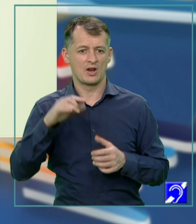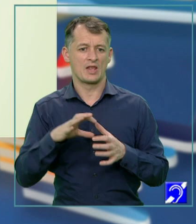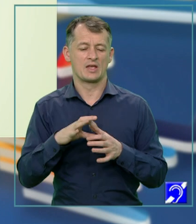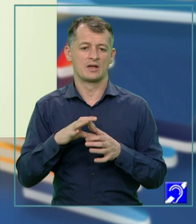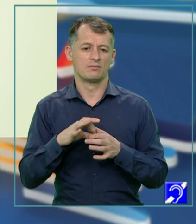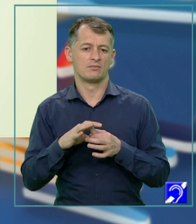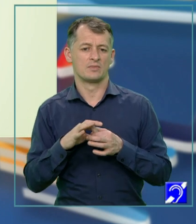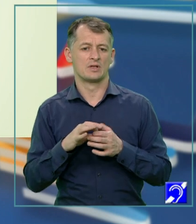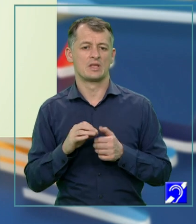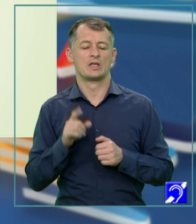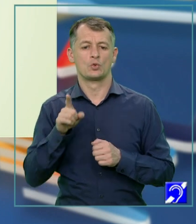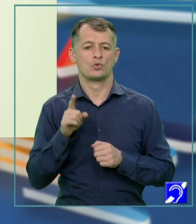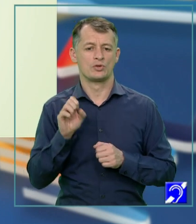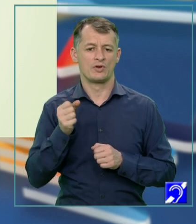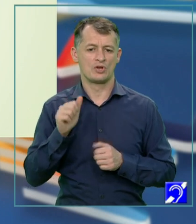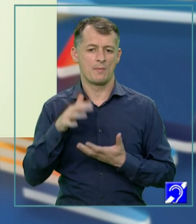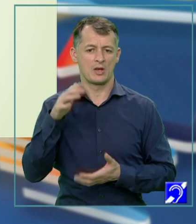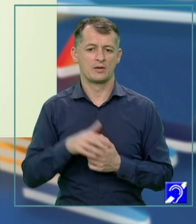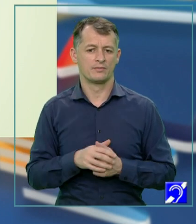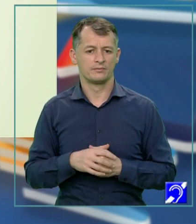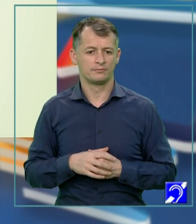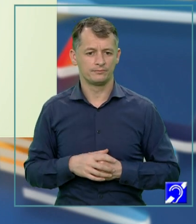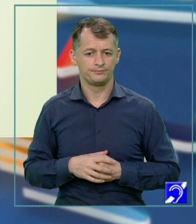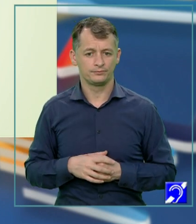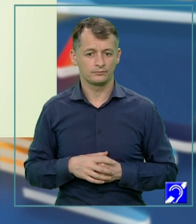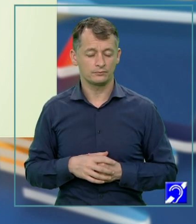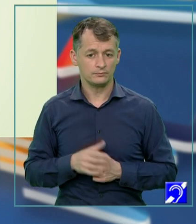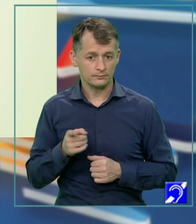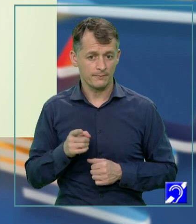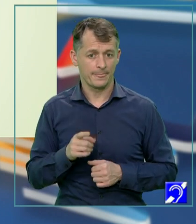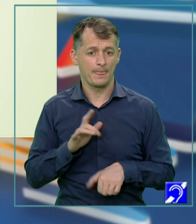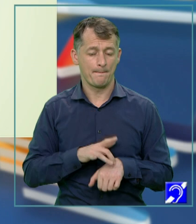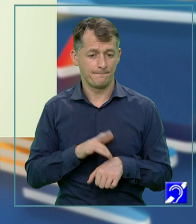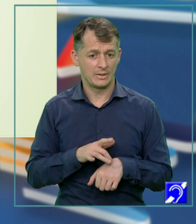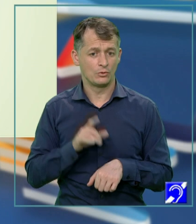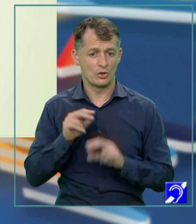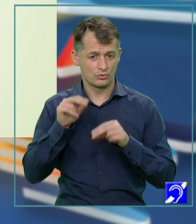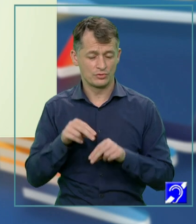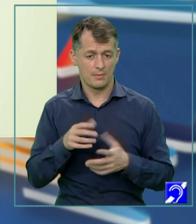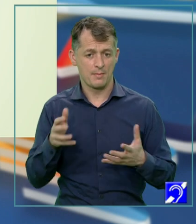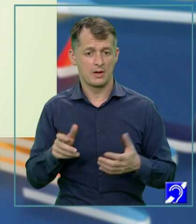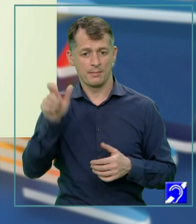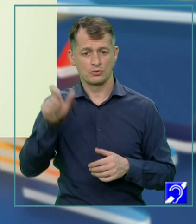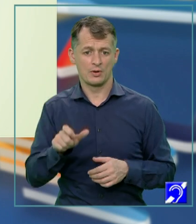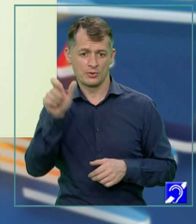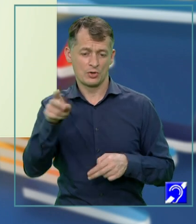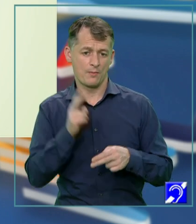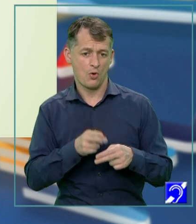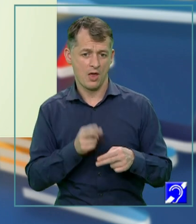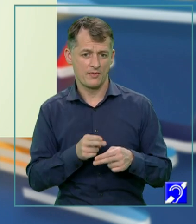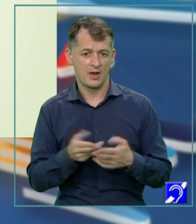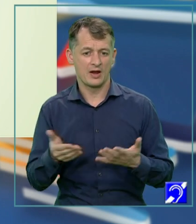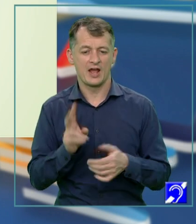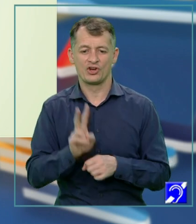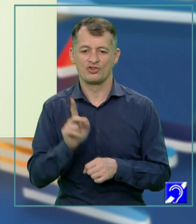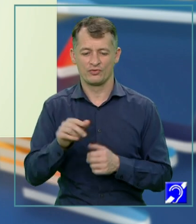Mare. Și a făcut o adevărată pasiune pentru această personalitate. Va să zică medicul curant, devine un mare admirator al bolnavului, pe care îl are în